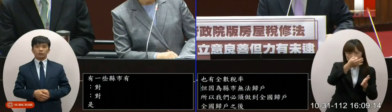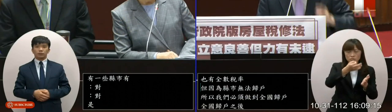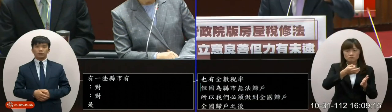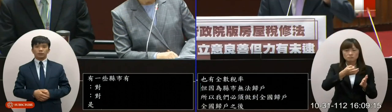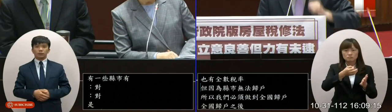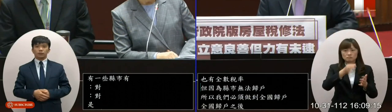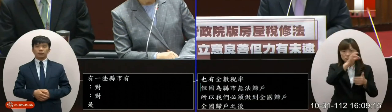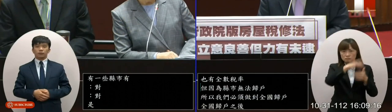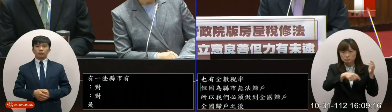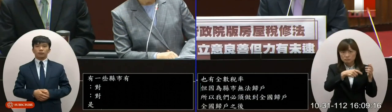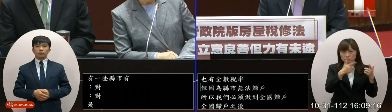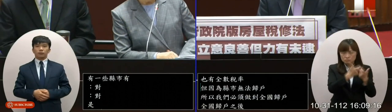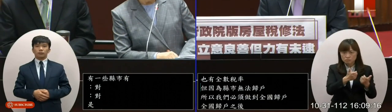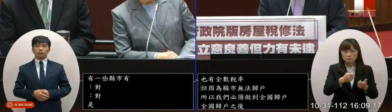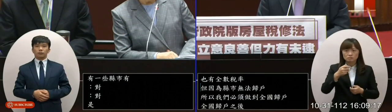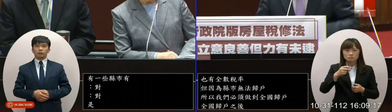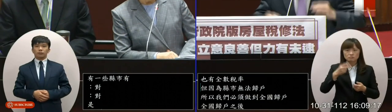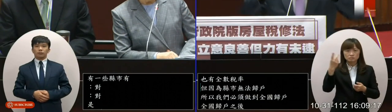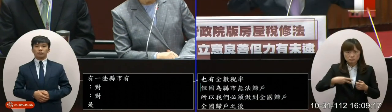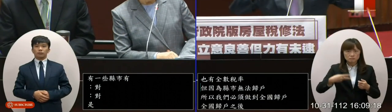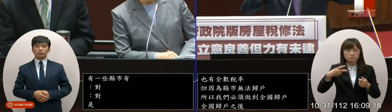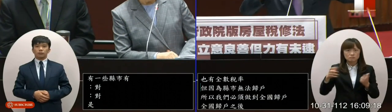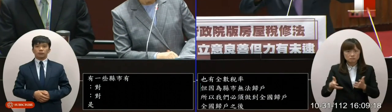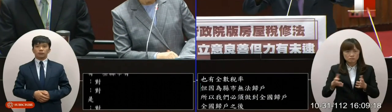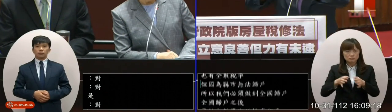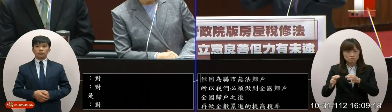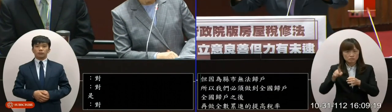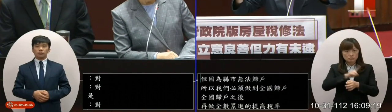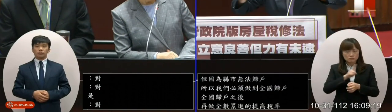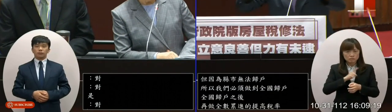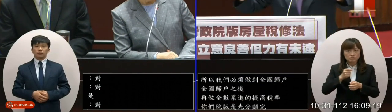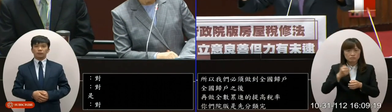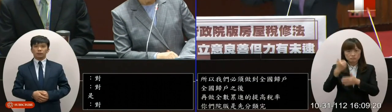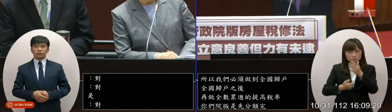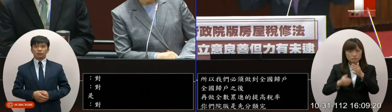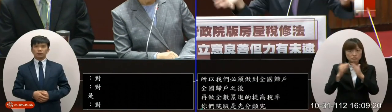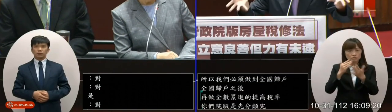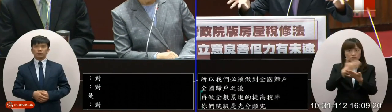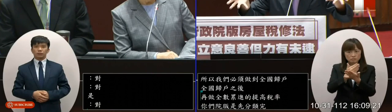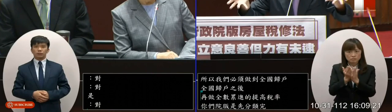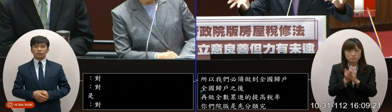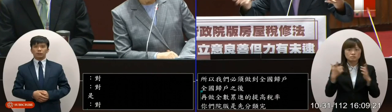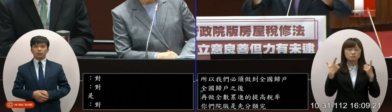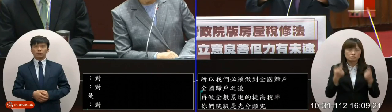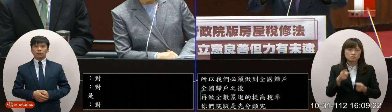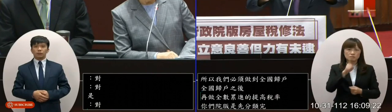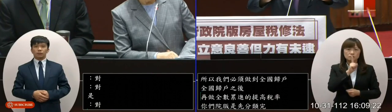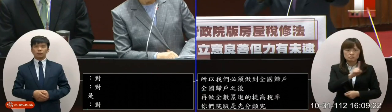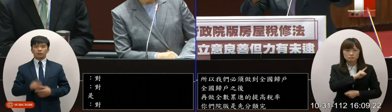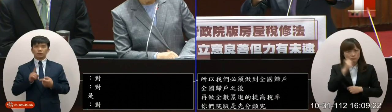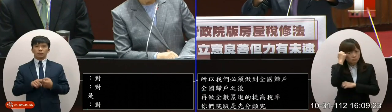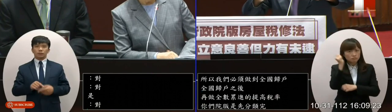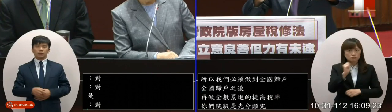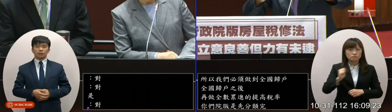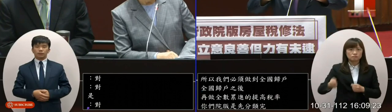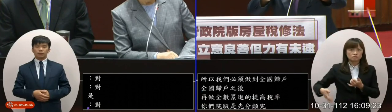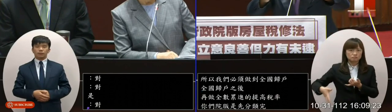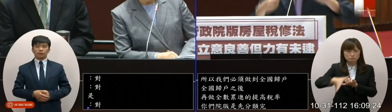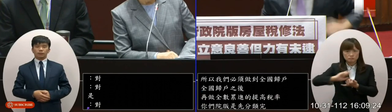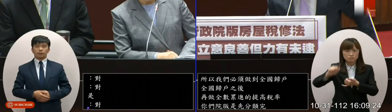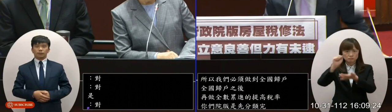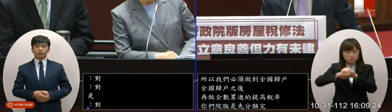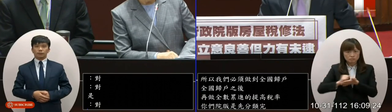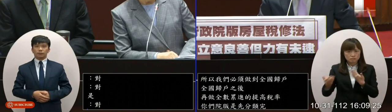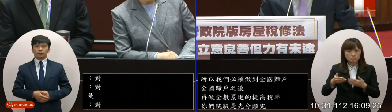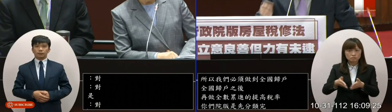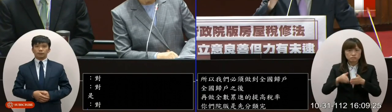商漁屋啦然後以及其他房屋啊那你們是人家以前縣市分類你們都不行說要全國歸戶現在你們自己拉上來